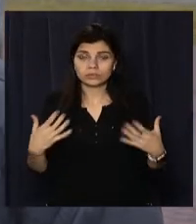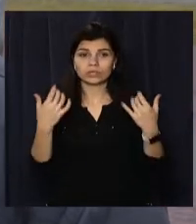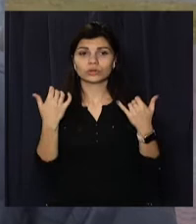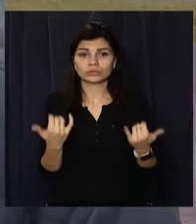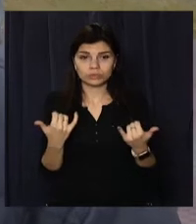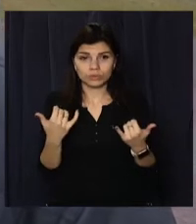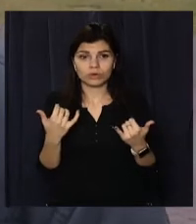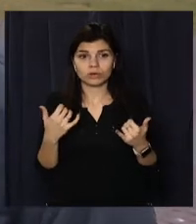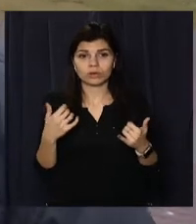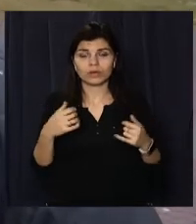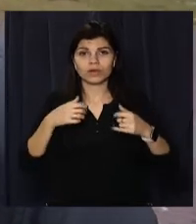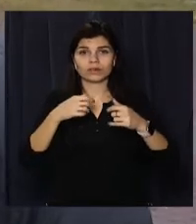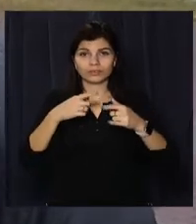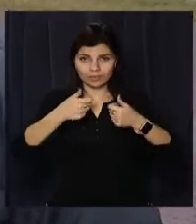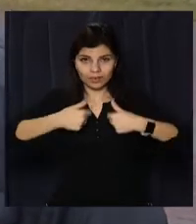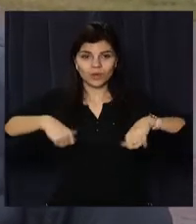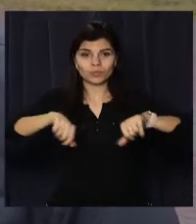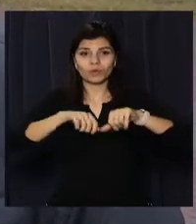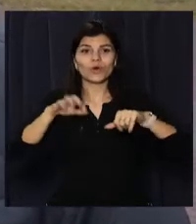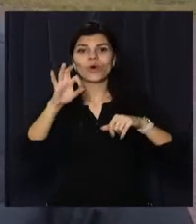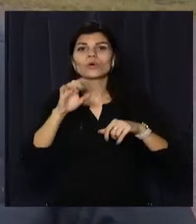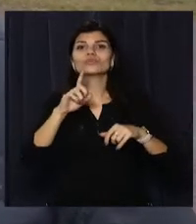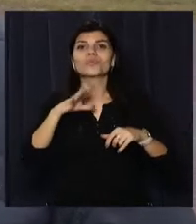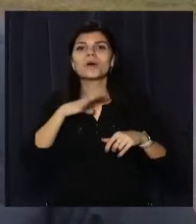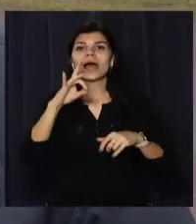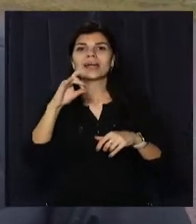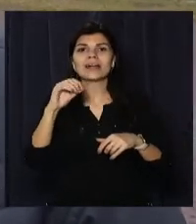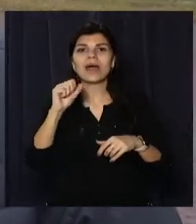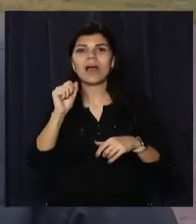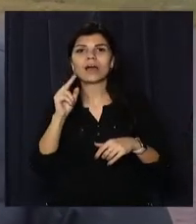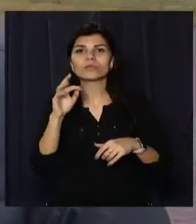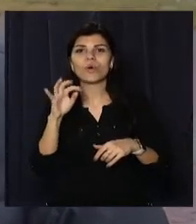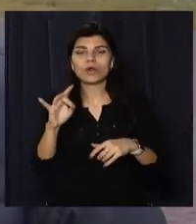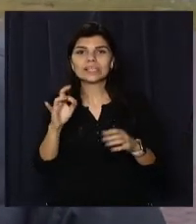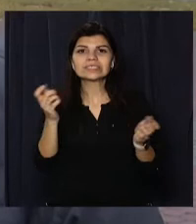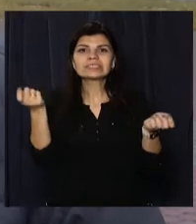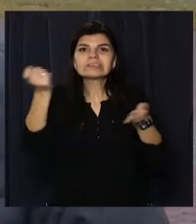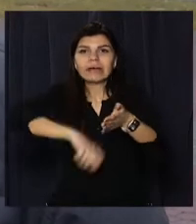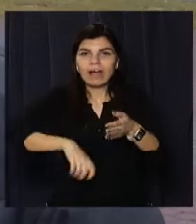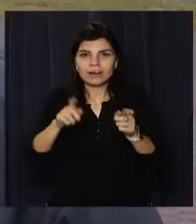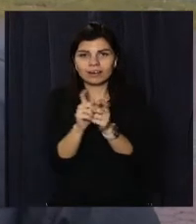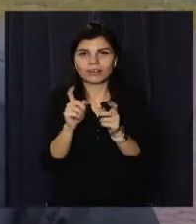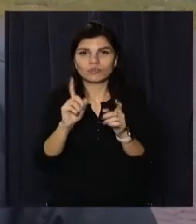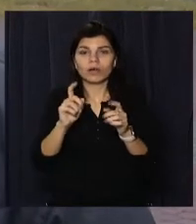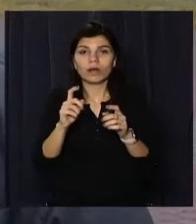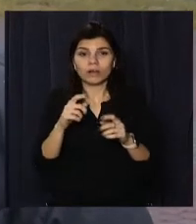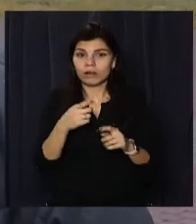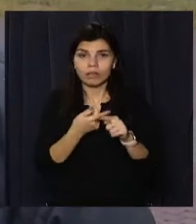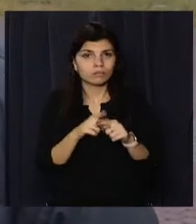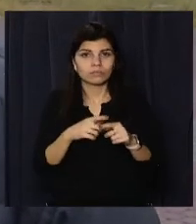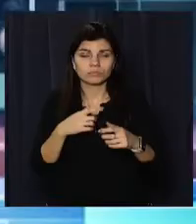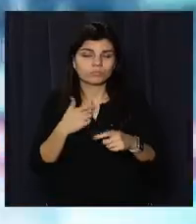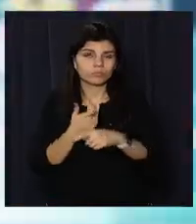правительственній комісії, що закрили реактор. Це сьогодні у нас праздник. А 26-го це город.